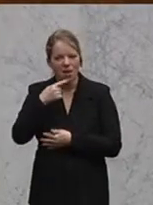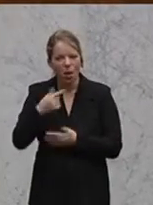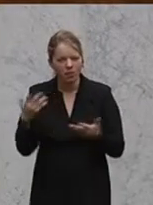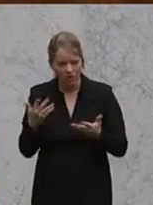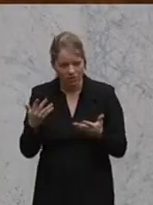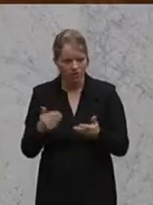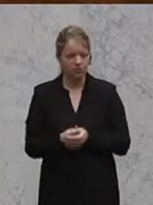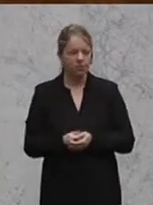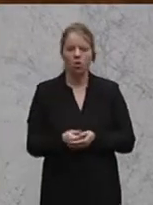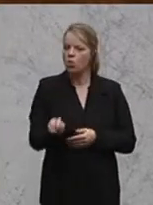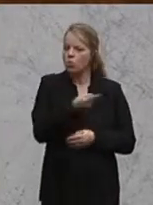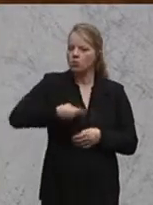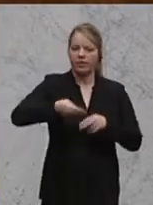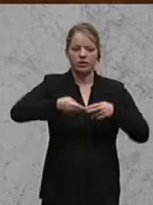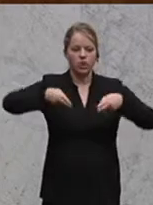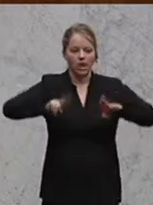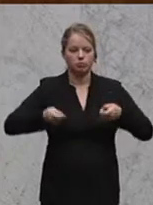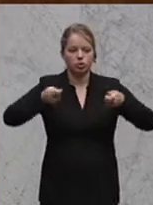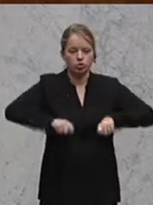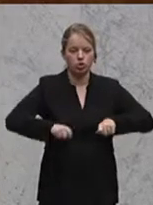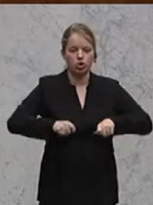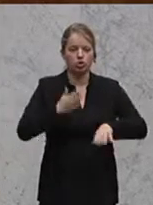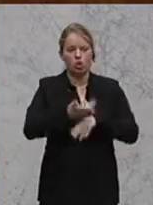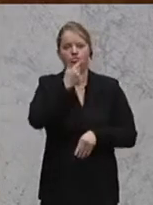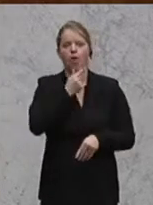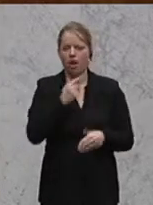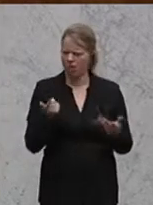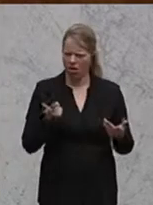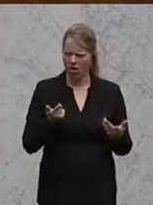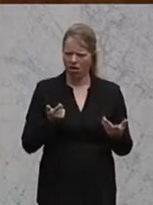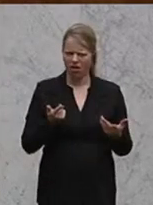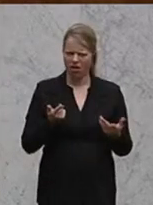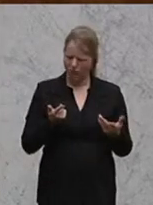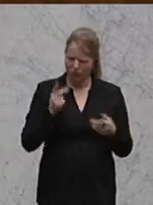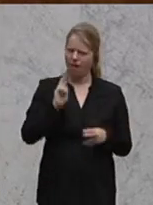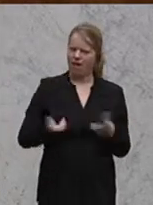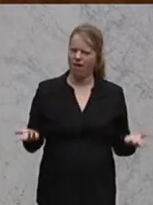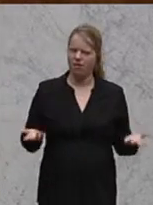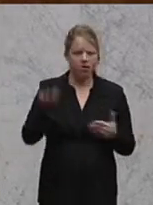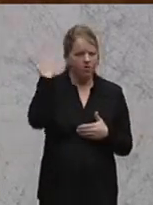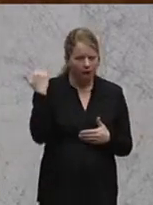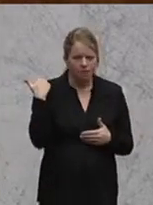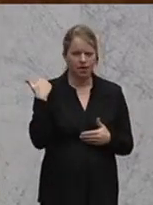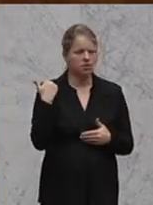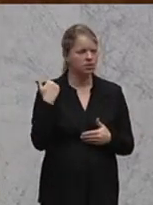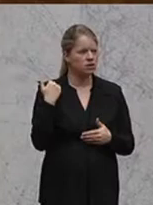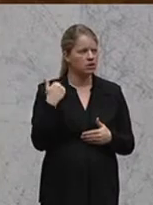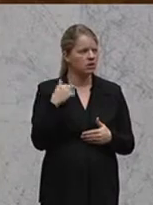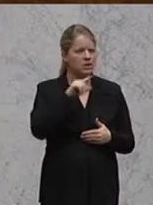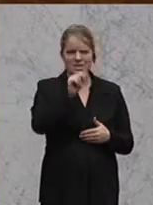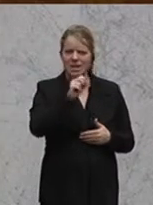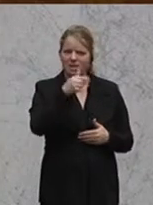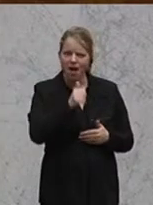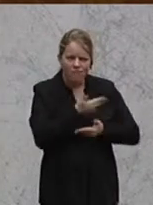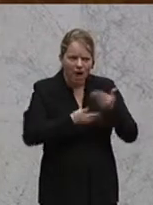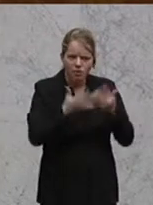Nationalratsbeschluss sei überholt. Ich meine, das ist doch der Gipfel. Wir haben seit damals sechs Wochen die Zeta-Verhandlungsergebnisse hier im